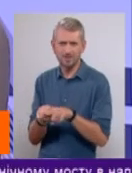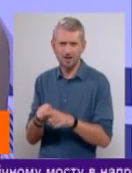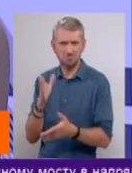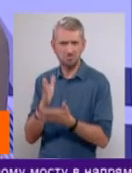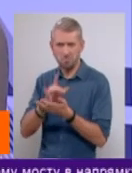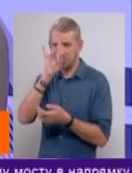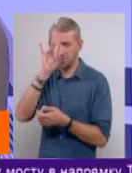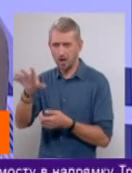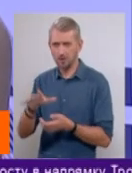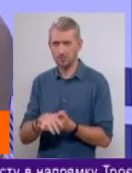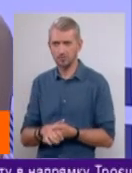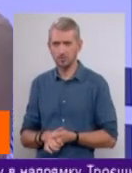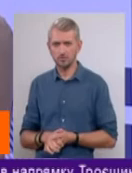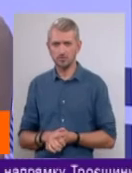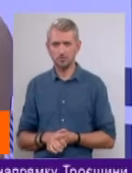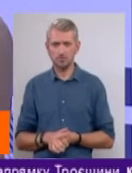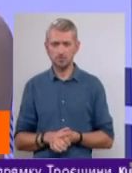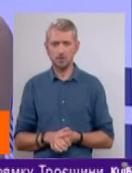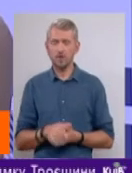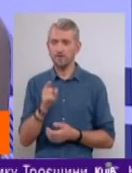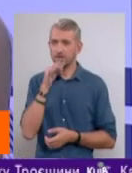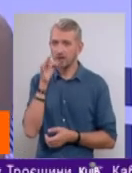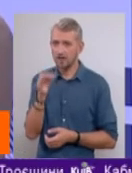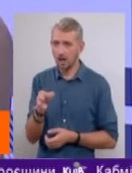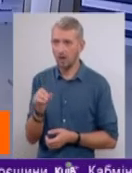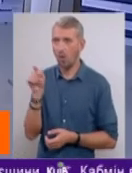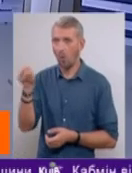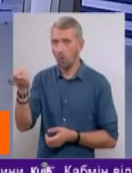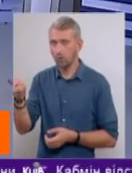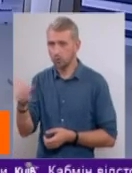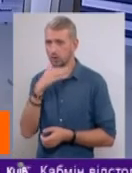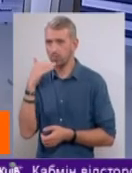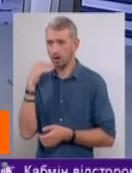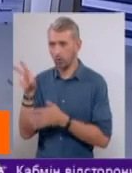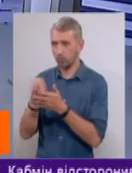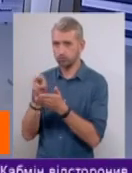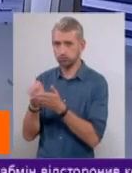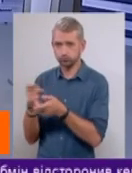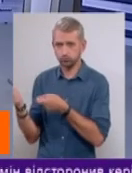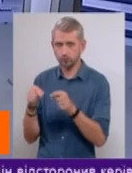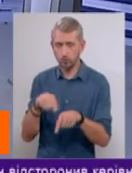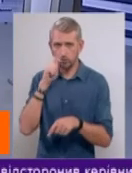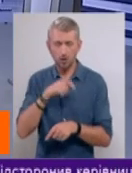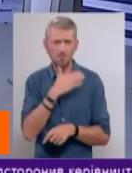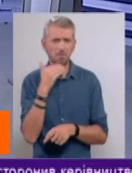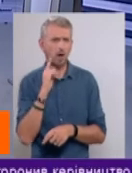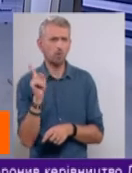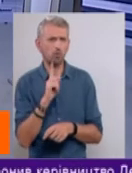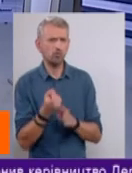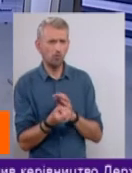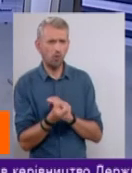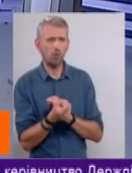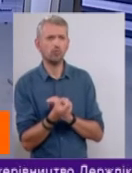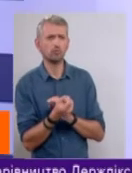є популярними. Ви сказали, що і звідти вони багато перетягуються до України? Дуже багато чого приходить.